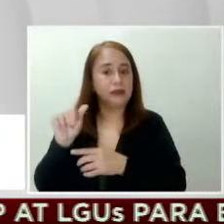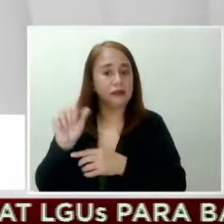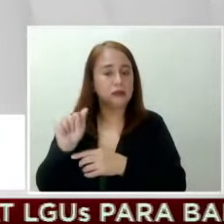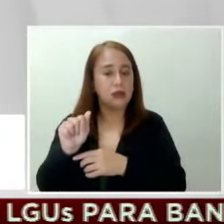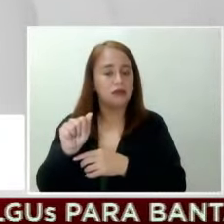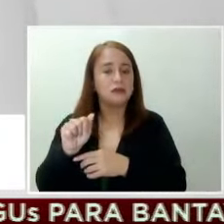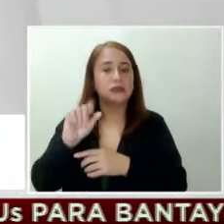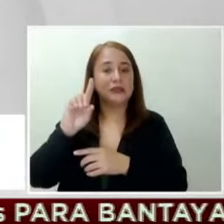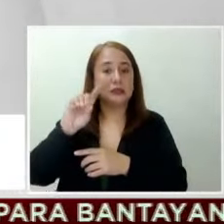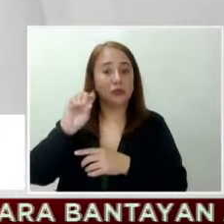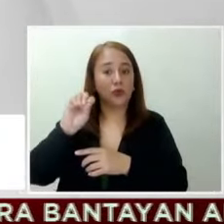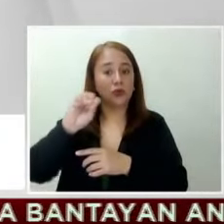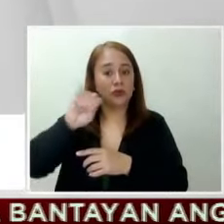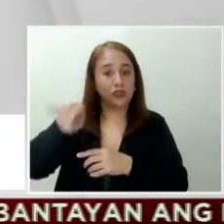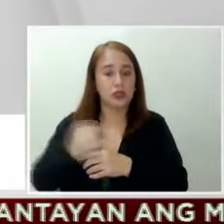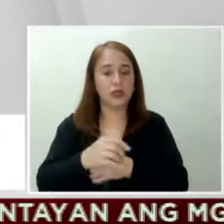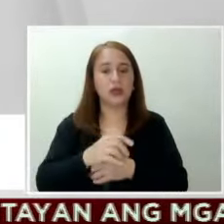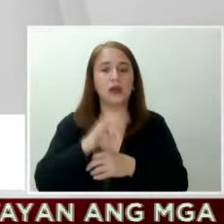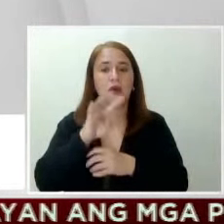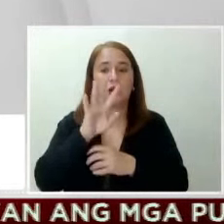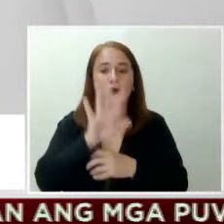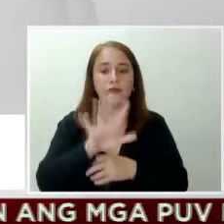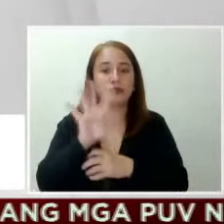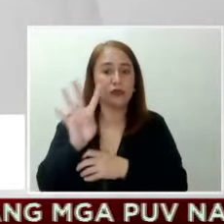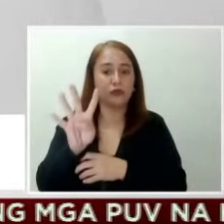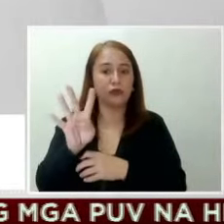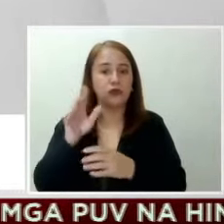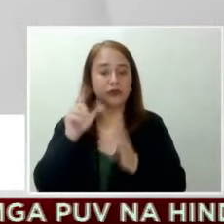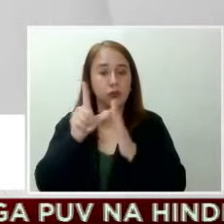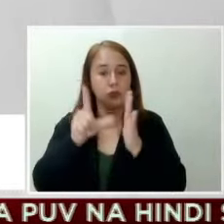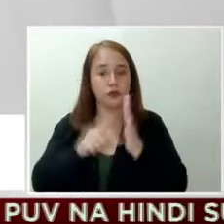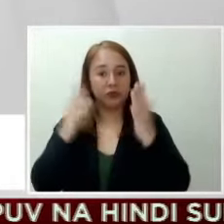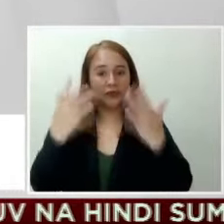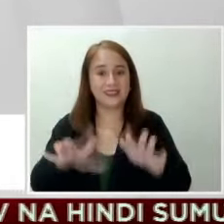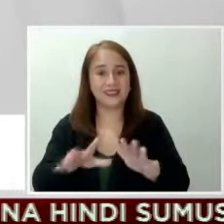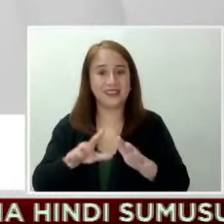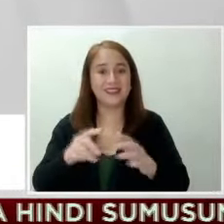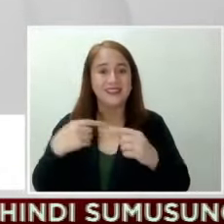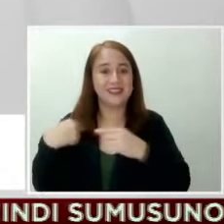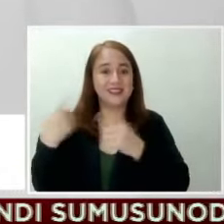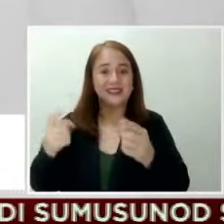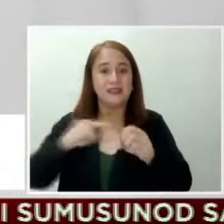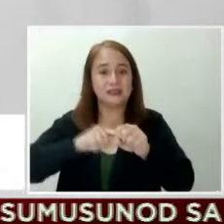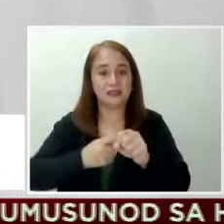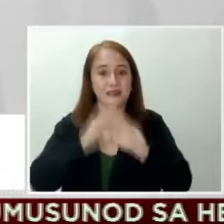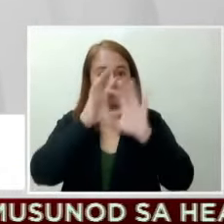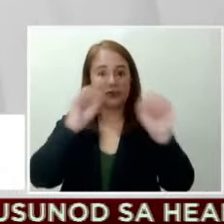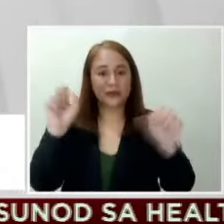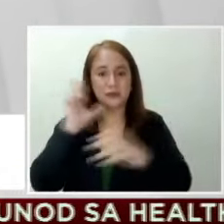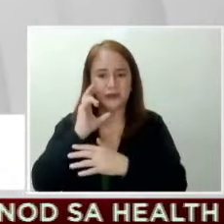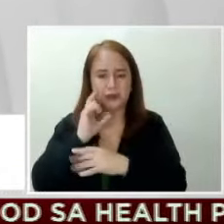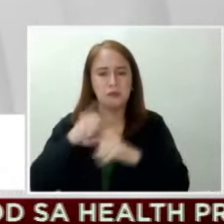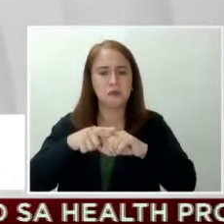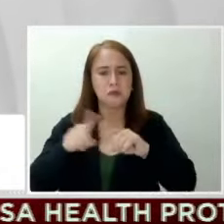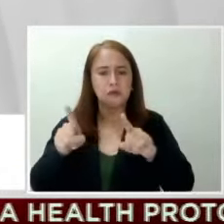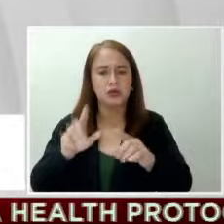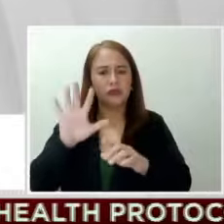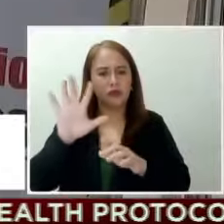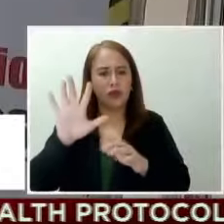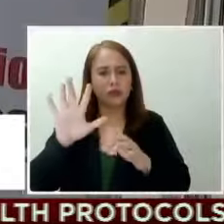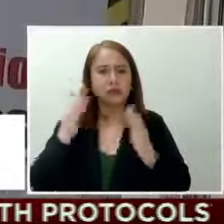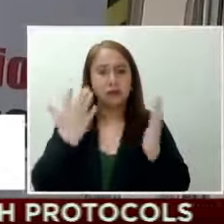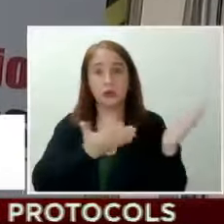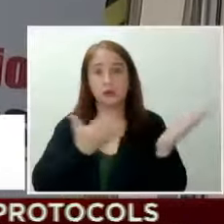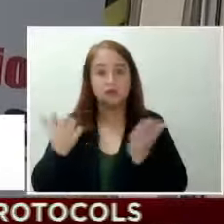Justice, 54 na abugado na ang napapatay sa ilalim ng Duterte administration. Pero limang kaso pa lang ang nakakarating sa